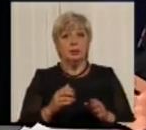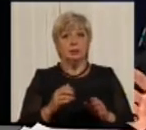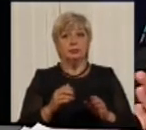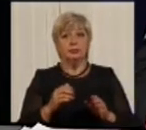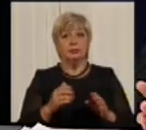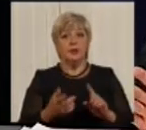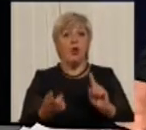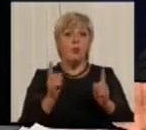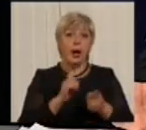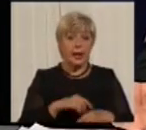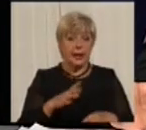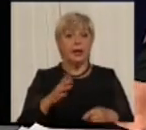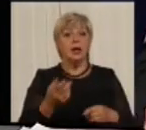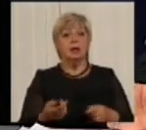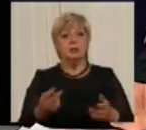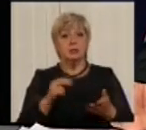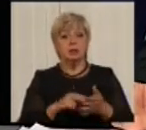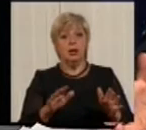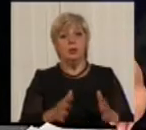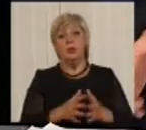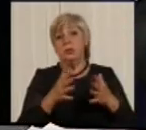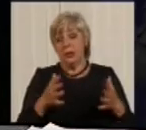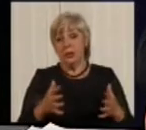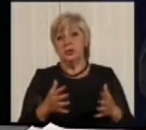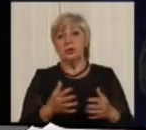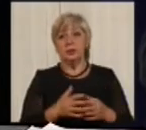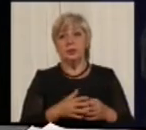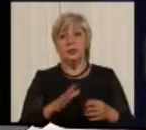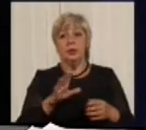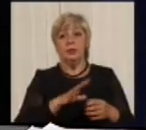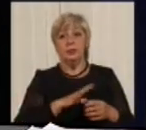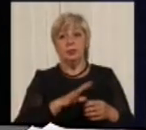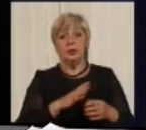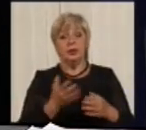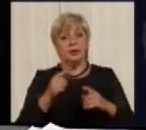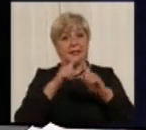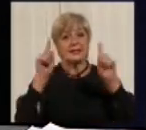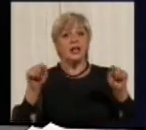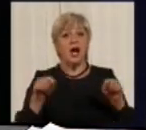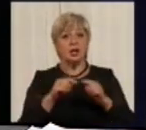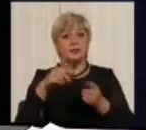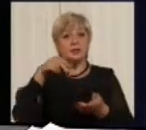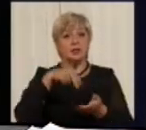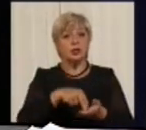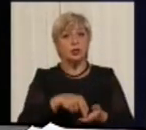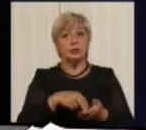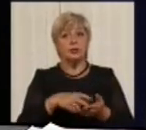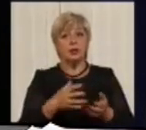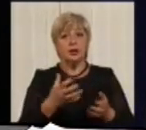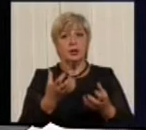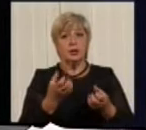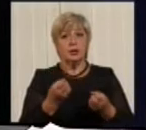до того, як з'явилась поліція. Тобто, вони були знаки, ще були встановлені містом. Тобто,